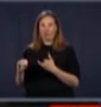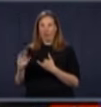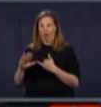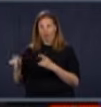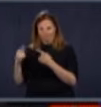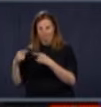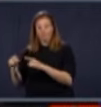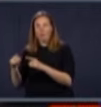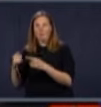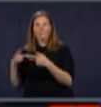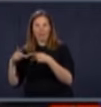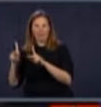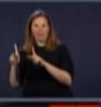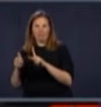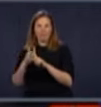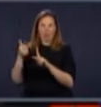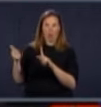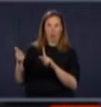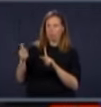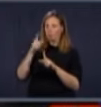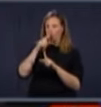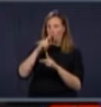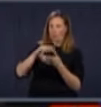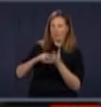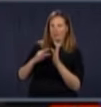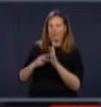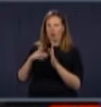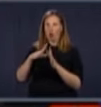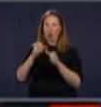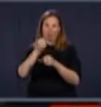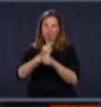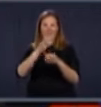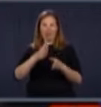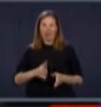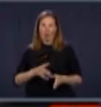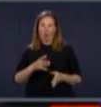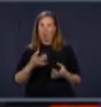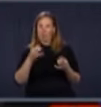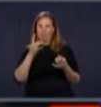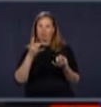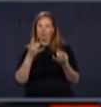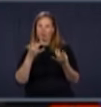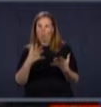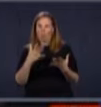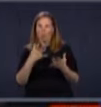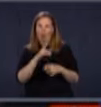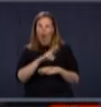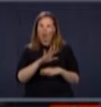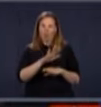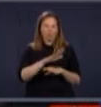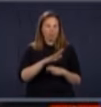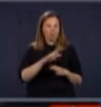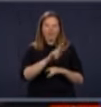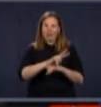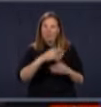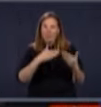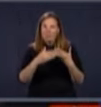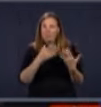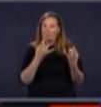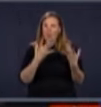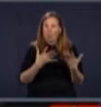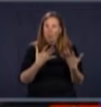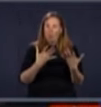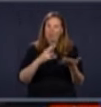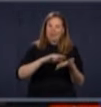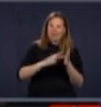garderies, il va y des travailleurs à certains endroits qui n'auront pas de place pour leur enfant. Donc, on n'est pas dans un